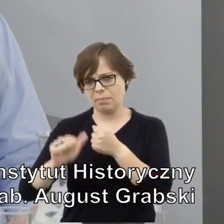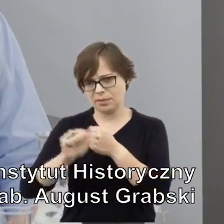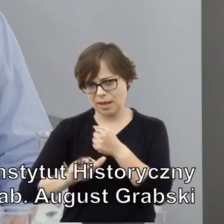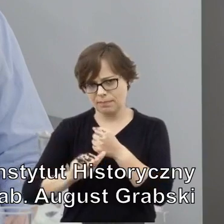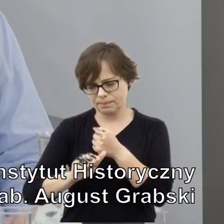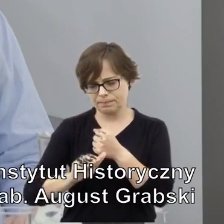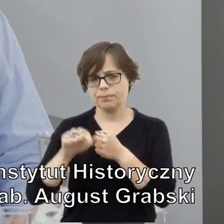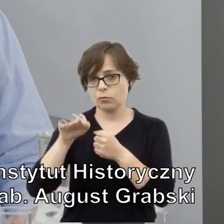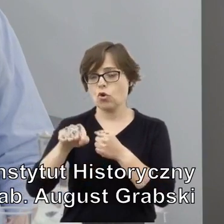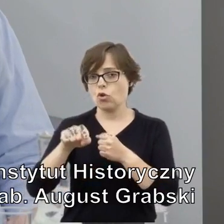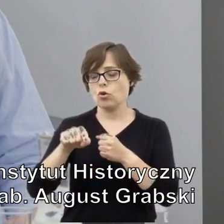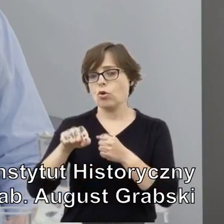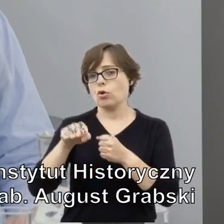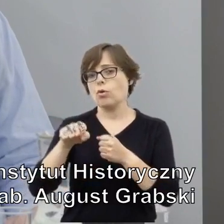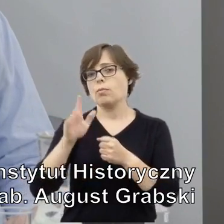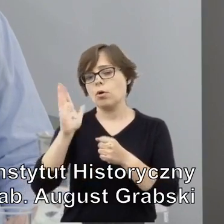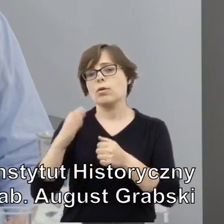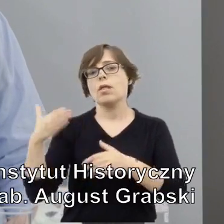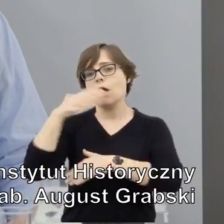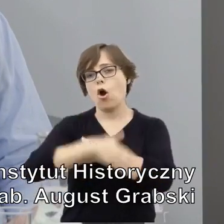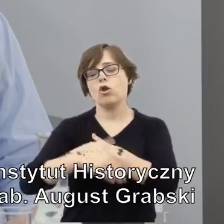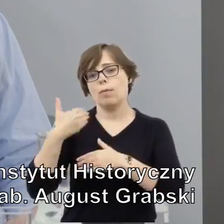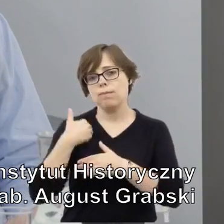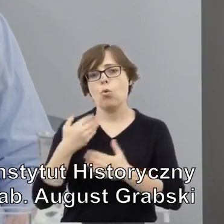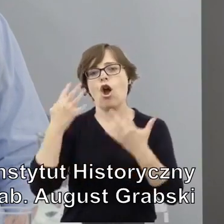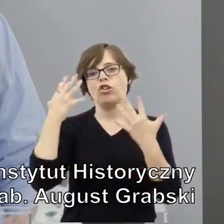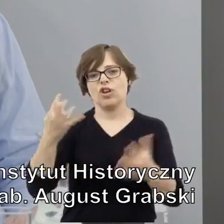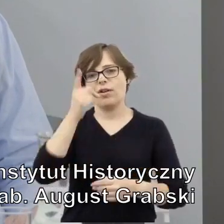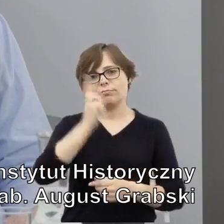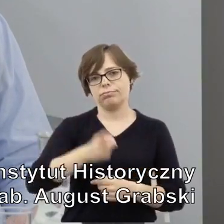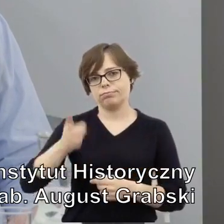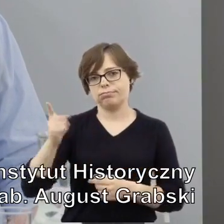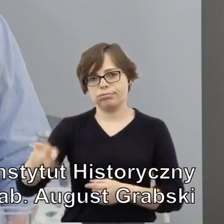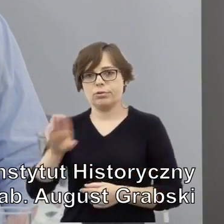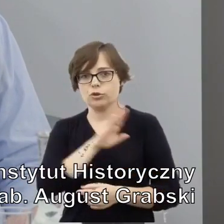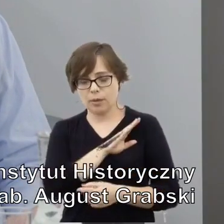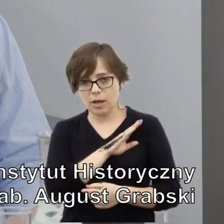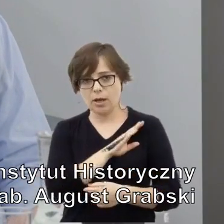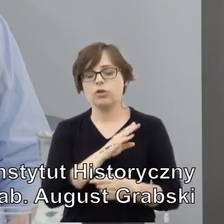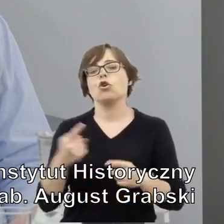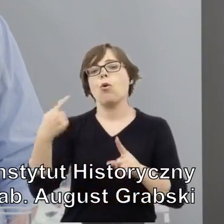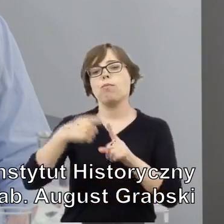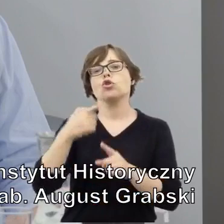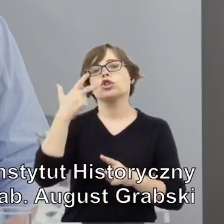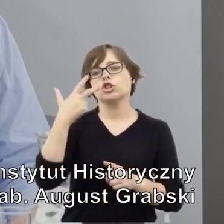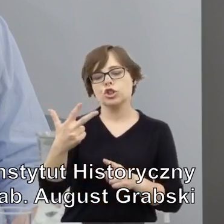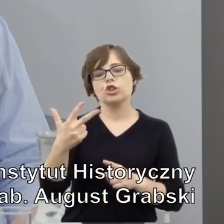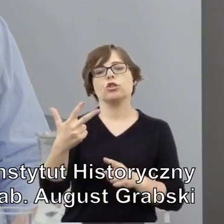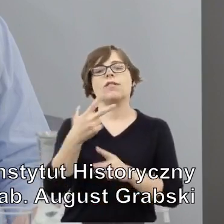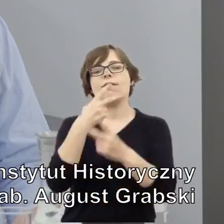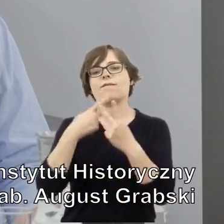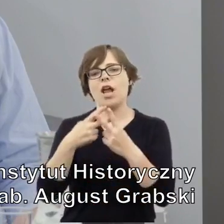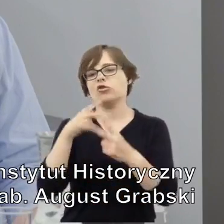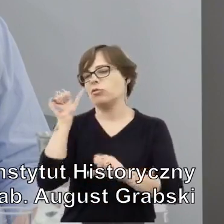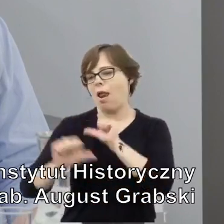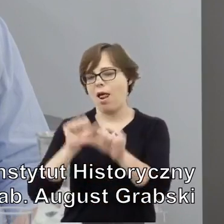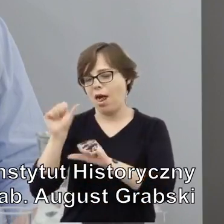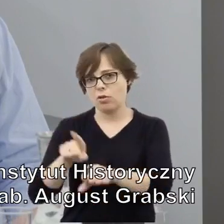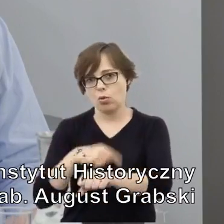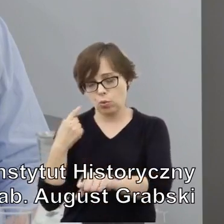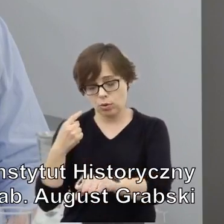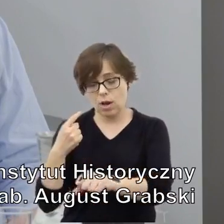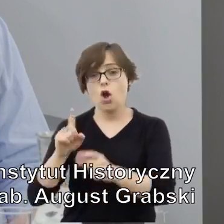a który zakończył się 9 wyrokami śmierci, 3 wysokimi wyrokami więzienia, doszło do wielu